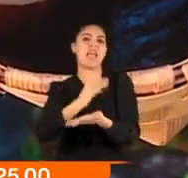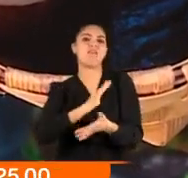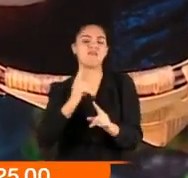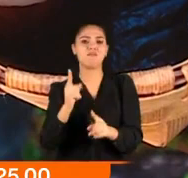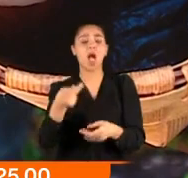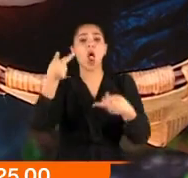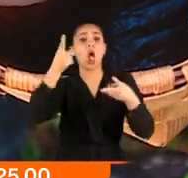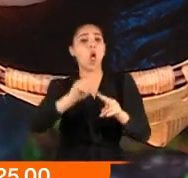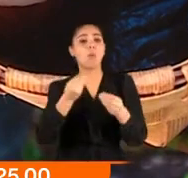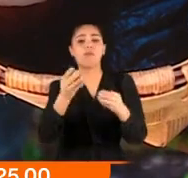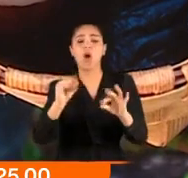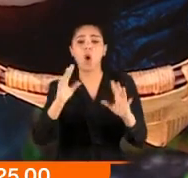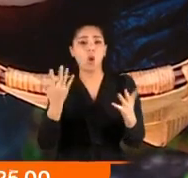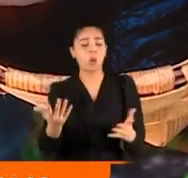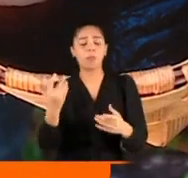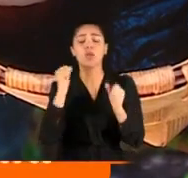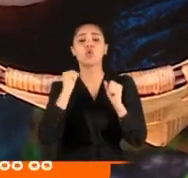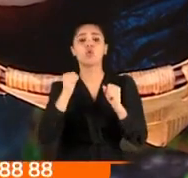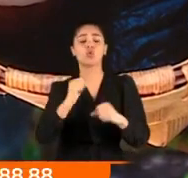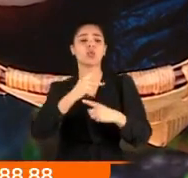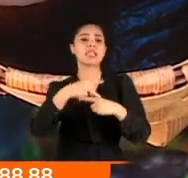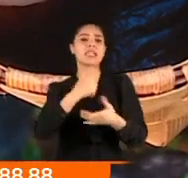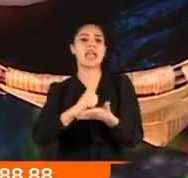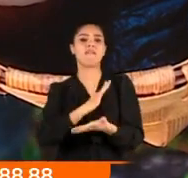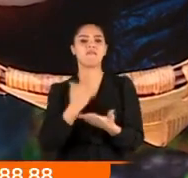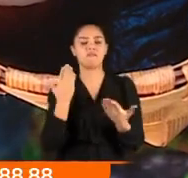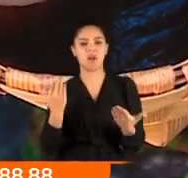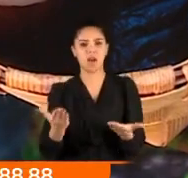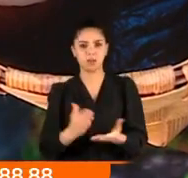de ölüme götürebilecek kadar güçlü bir zehirden bahsediyoruz.